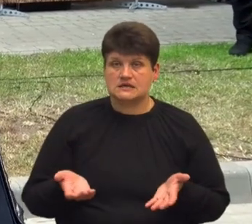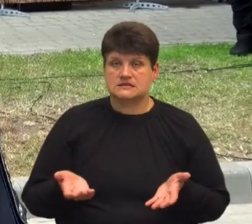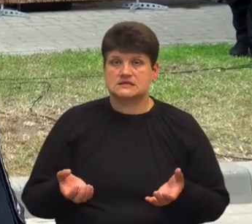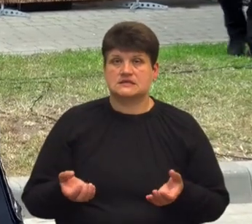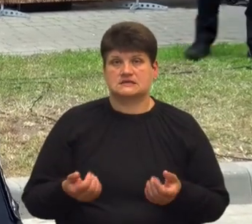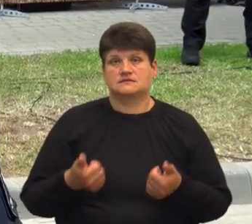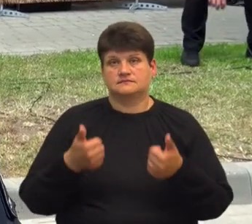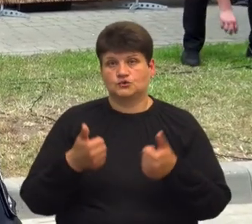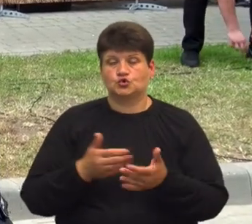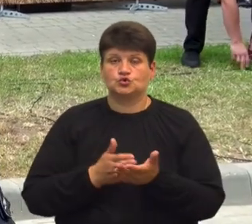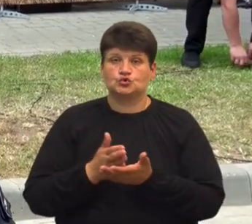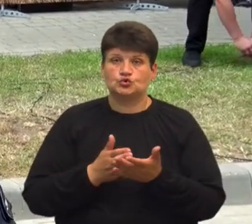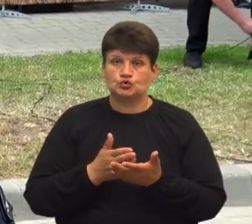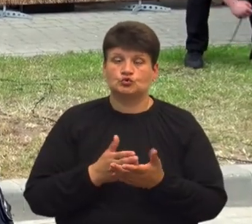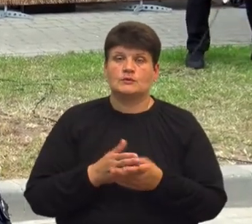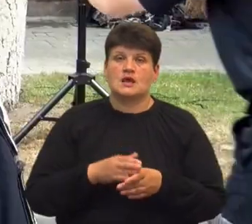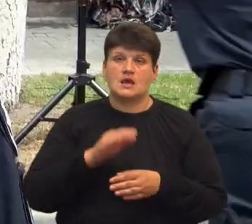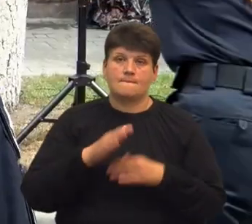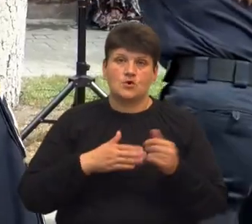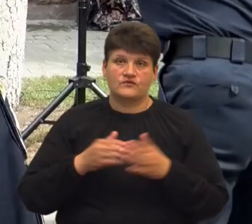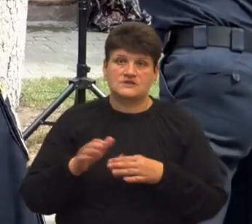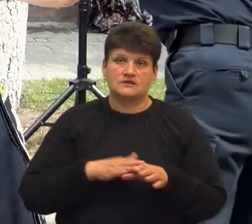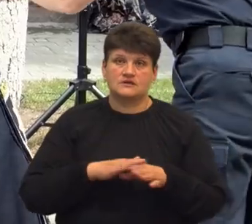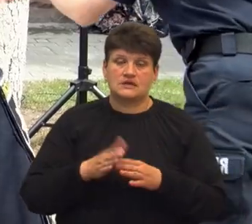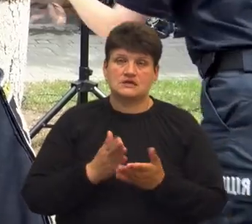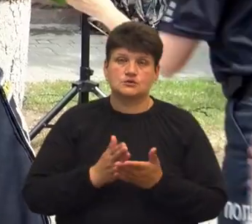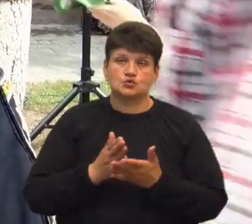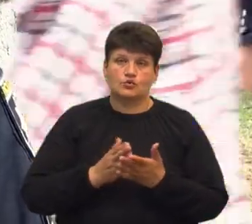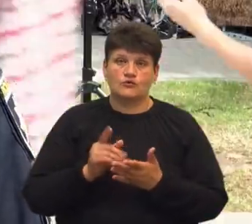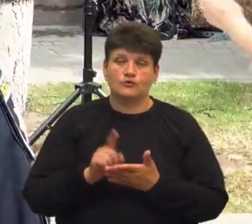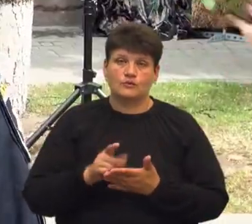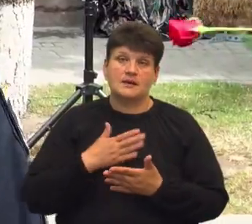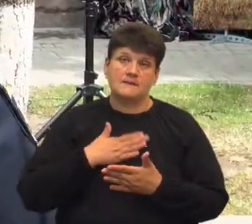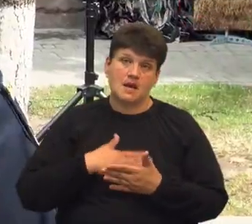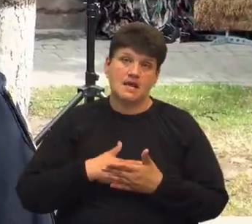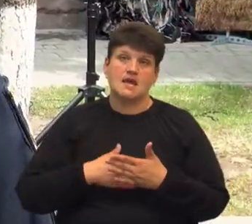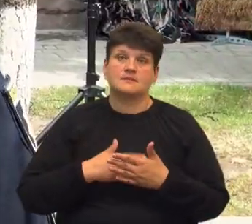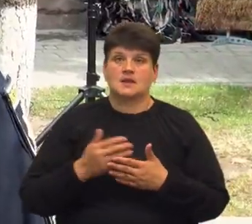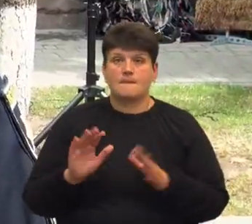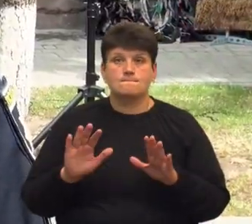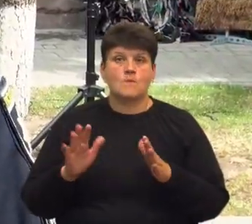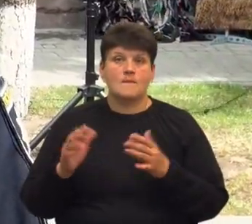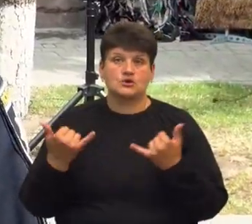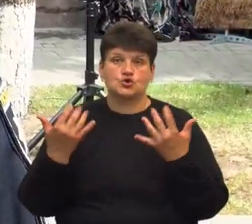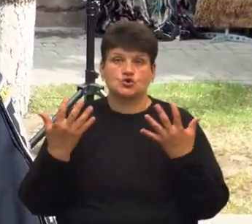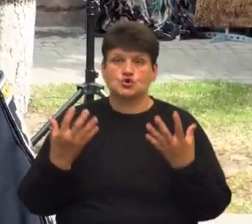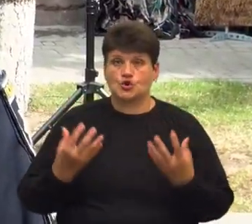службу і професійне виконання службових обов'язків. Такий бул приємний момент сьогоднішнього дня.